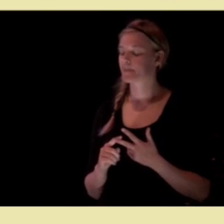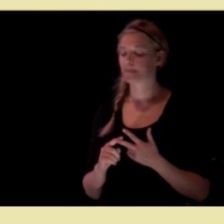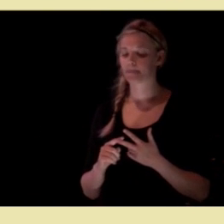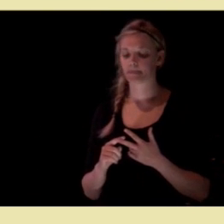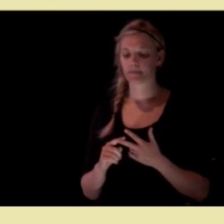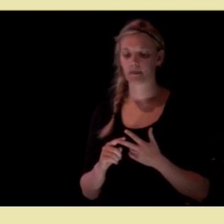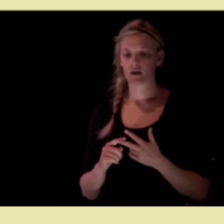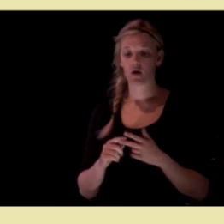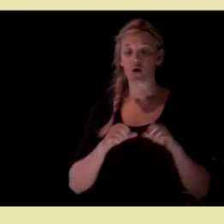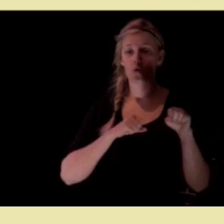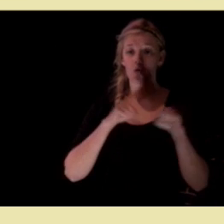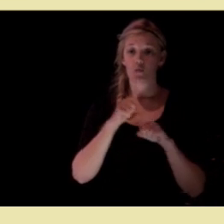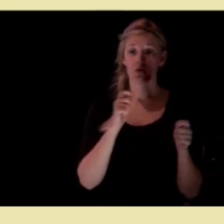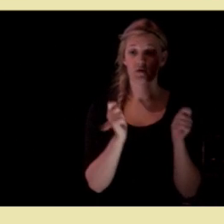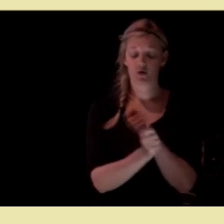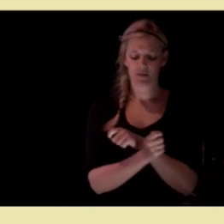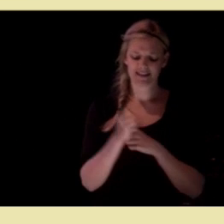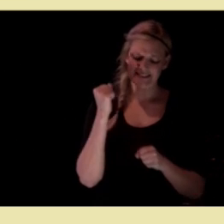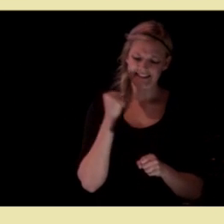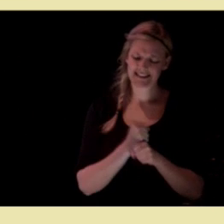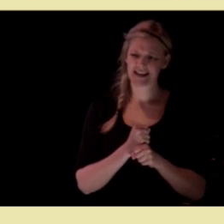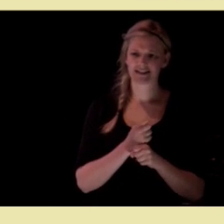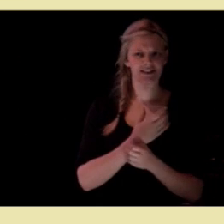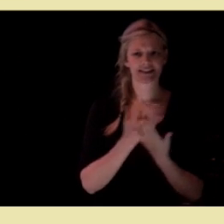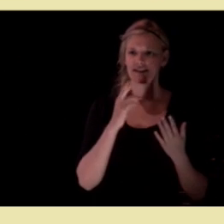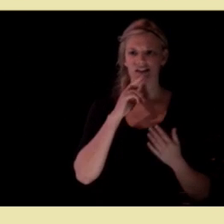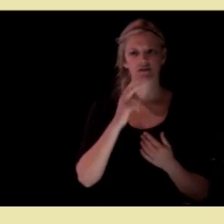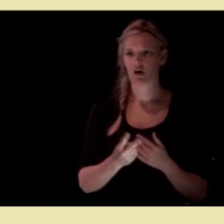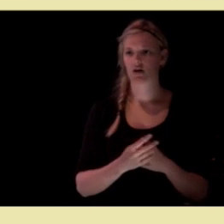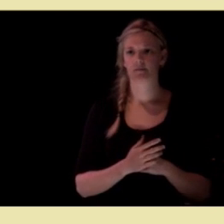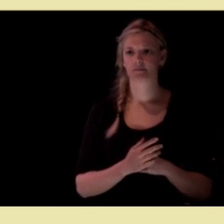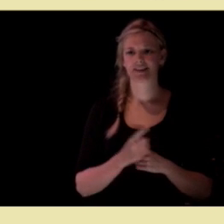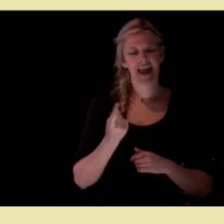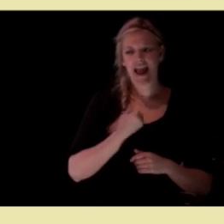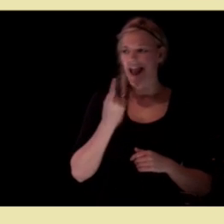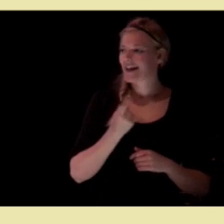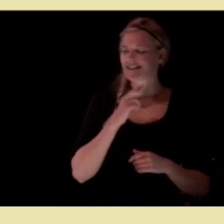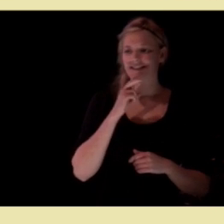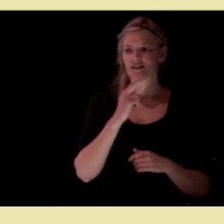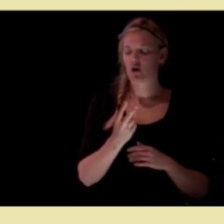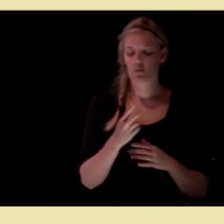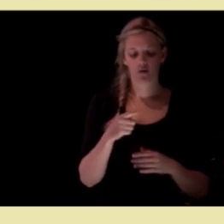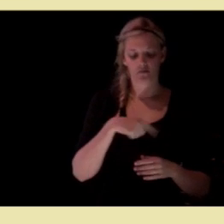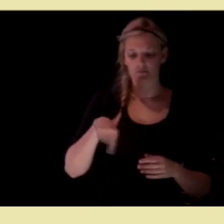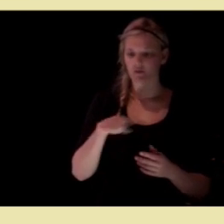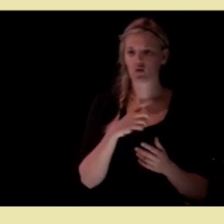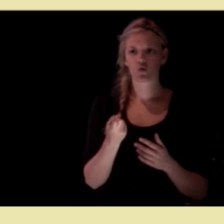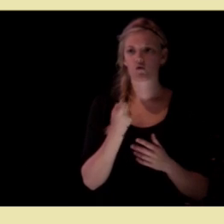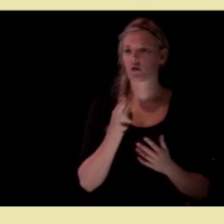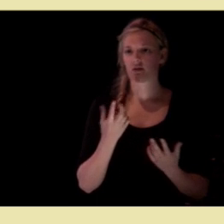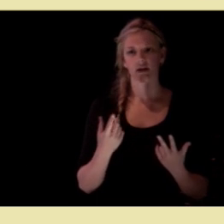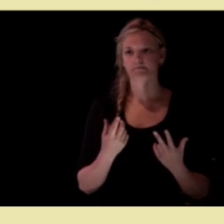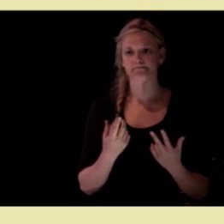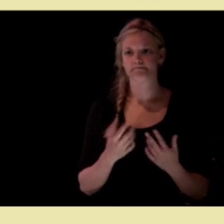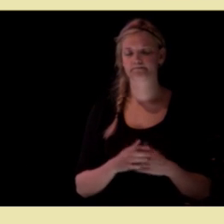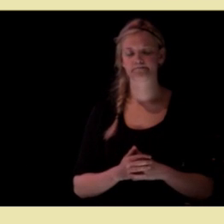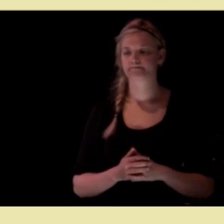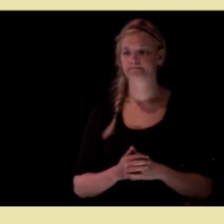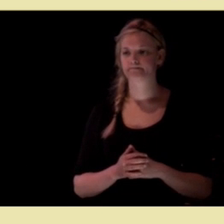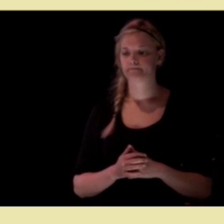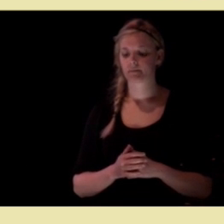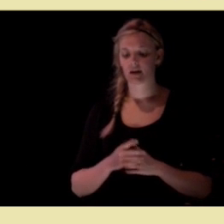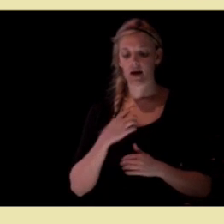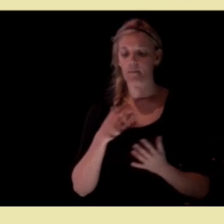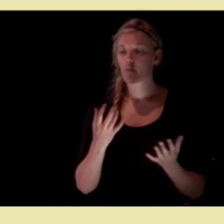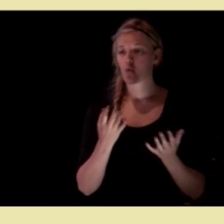Kommunereformen er selvsagt ikke det eneste svaret på disse utfordringene. Det er